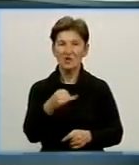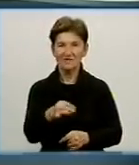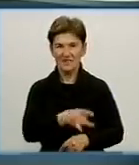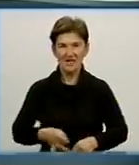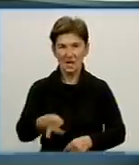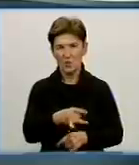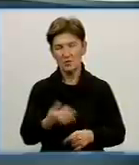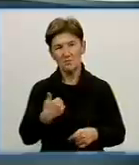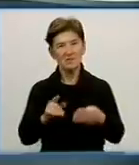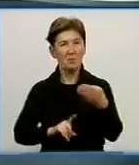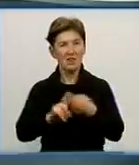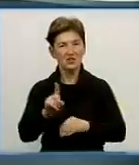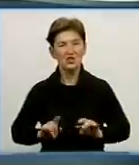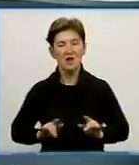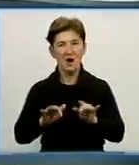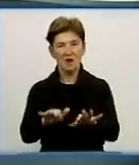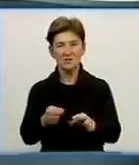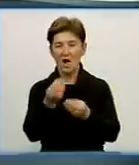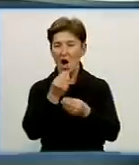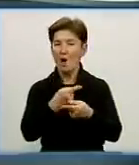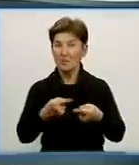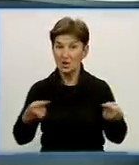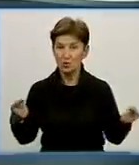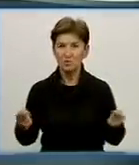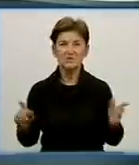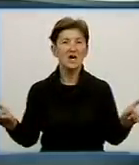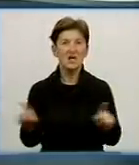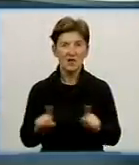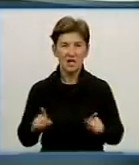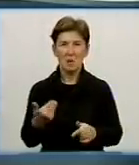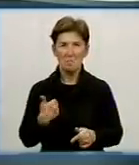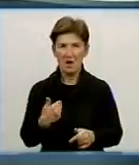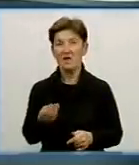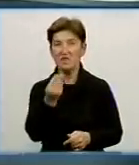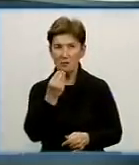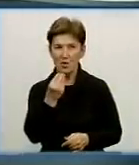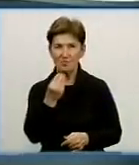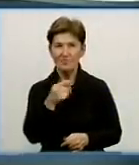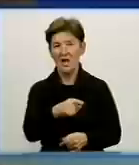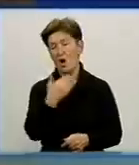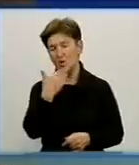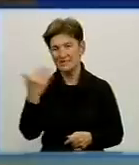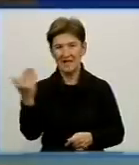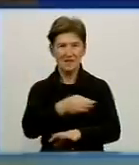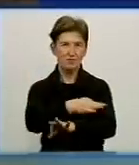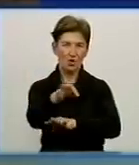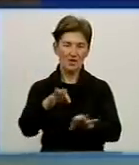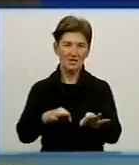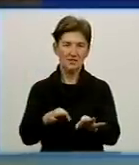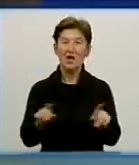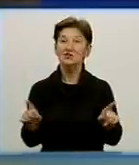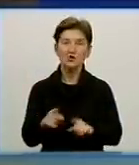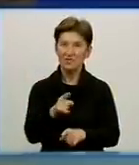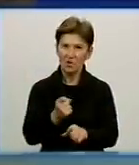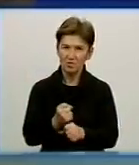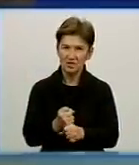акцію «Продукти, які ми їмо». Ось це якраз і є наш останній проєкт. І що саме ви робите? Ви купуєте